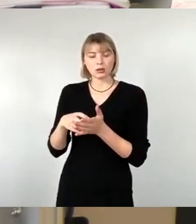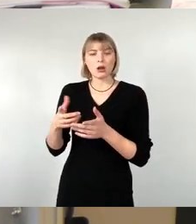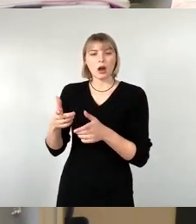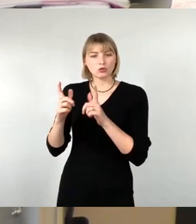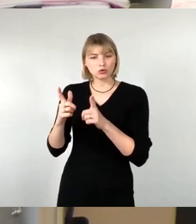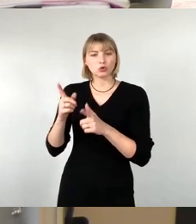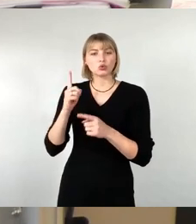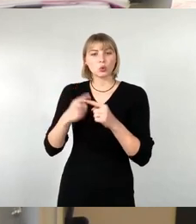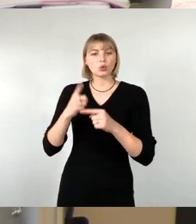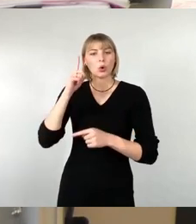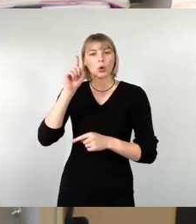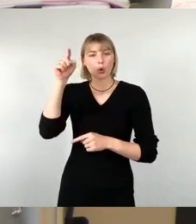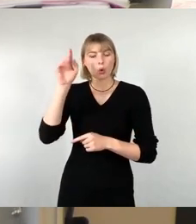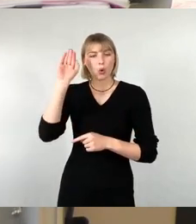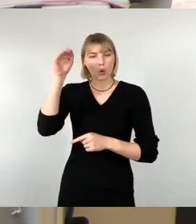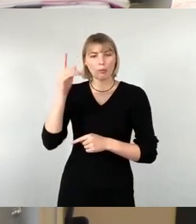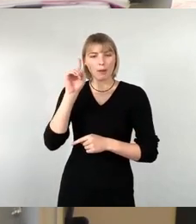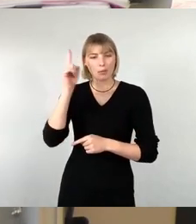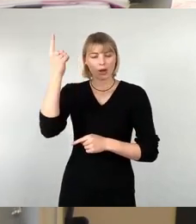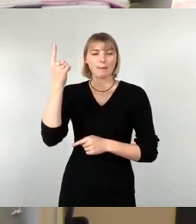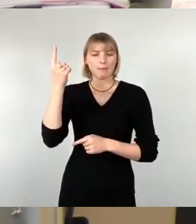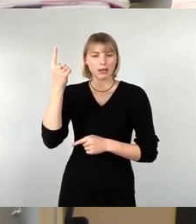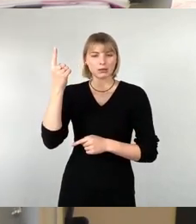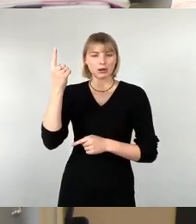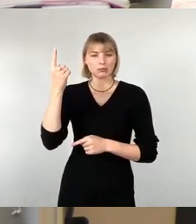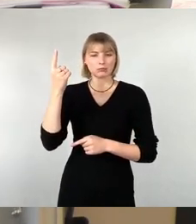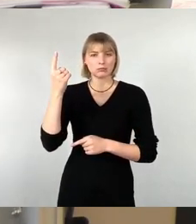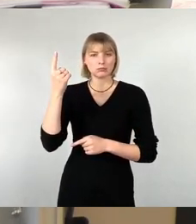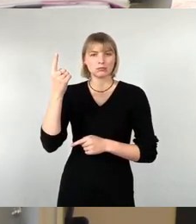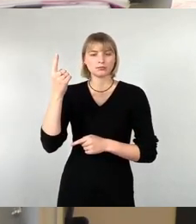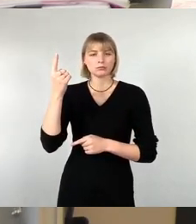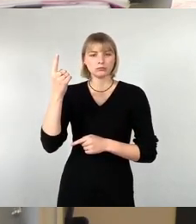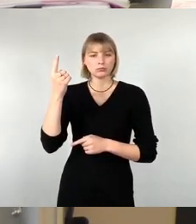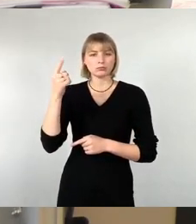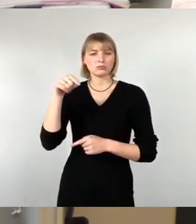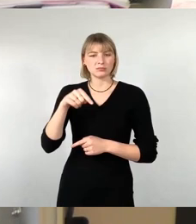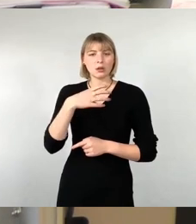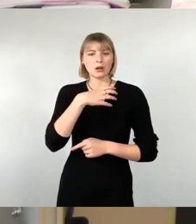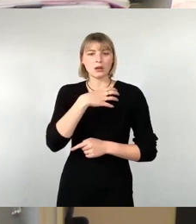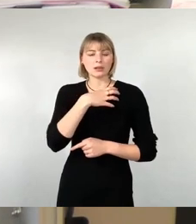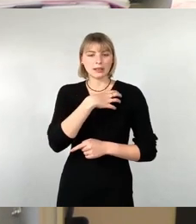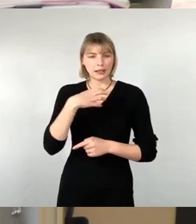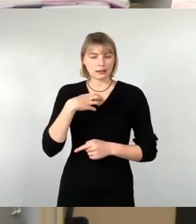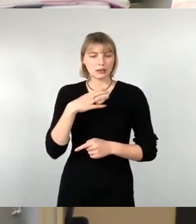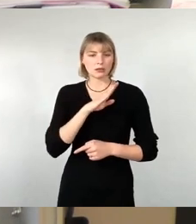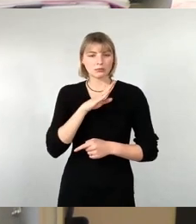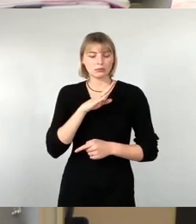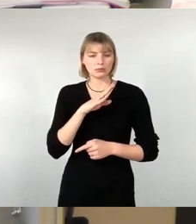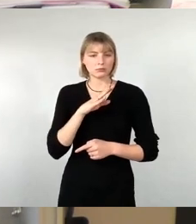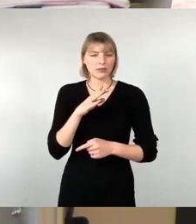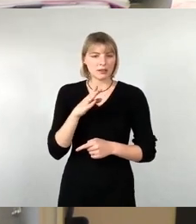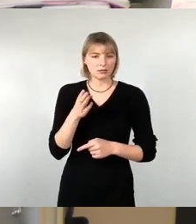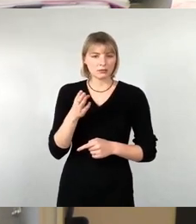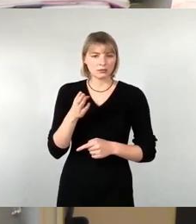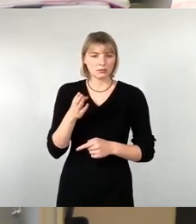in allen Fragen des Klimaschutzes, der Anpassung an den Klimawandel in der Landeshauptstadt Dresden. Dazu gibt es heute bereits